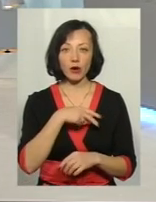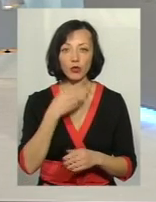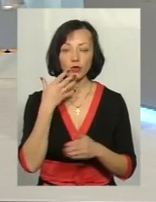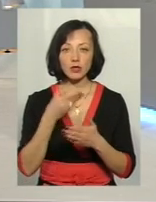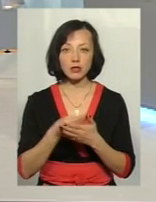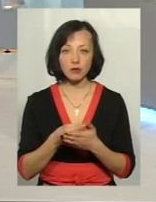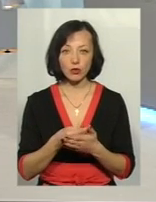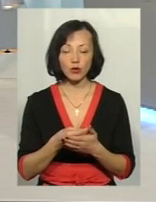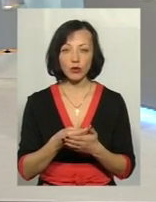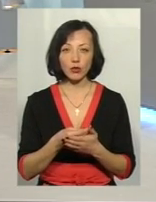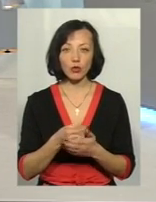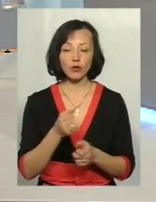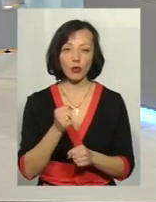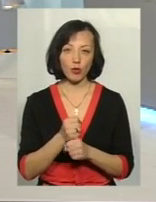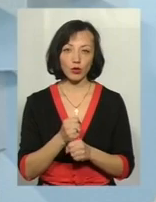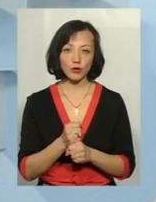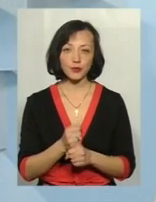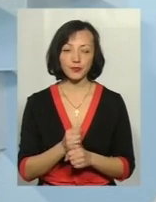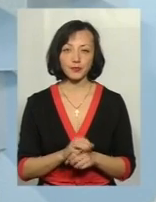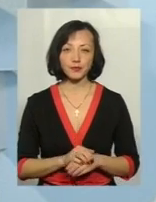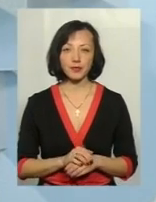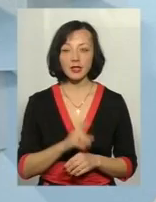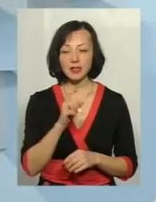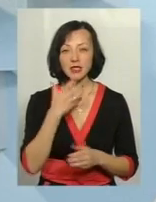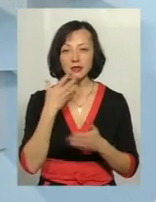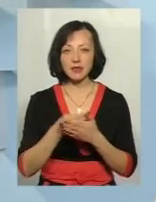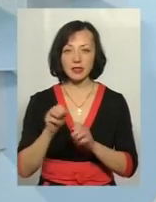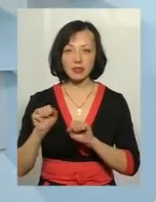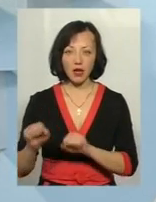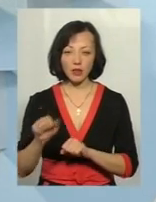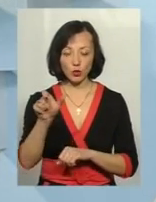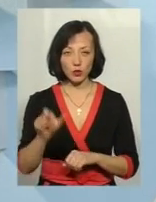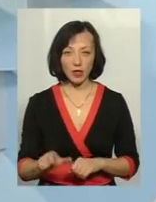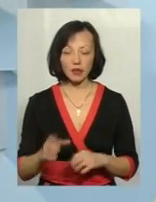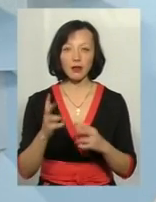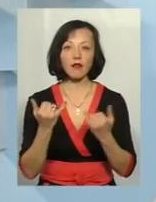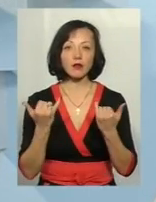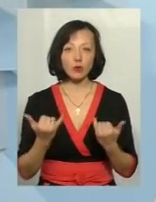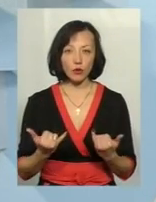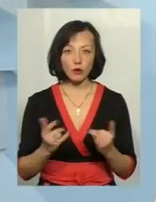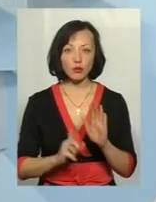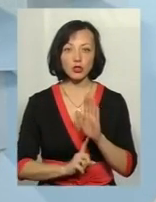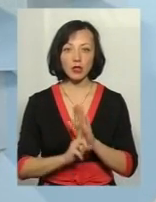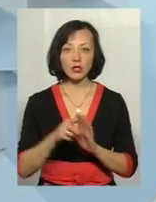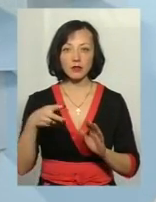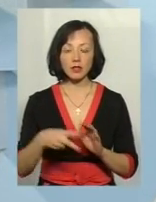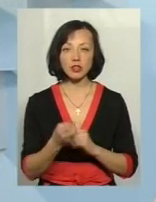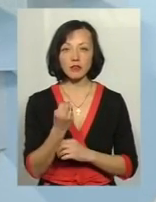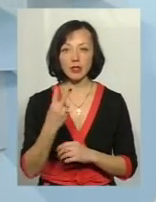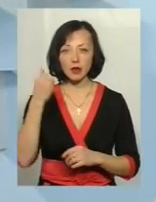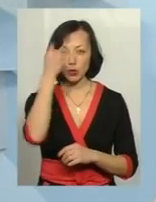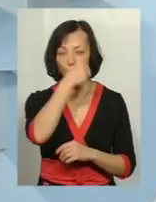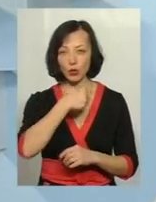свою правовий захист. На сьогодні, починаючи з 2012